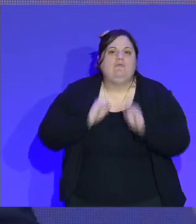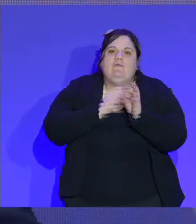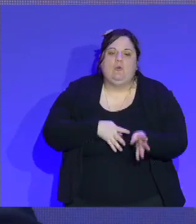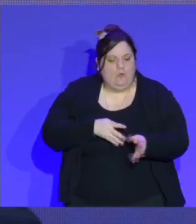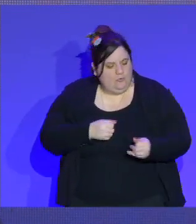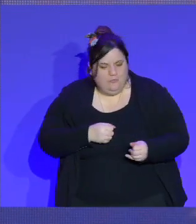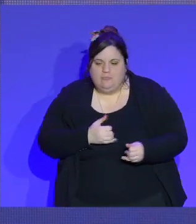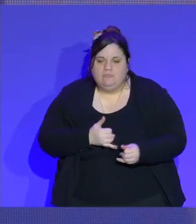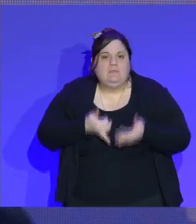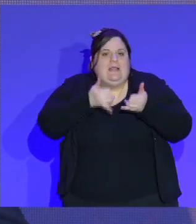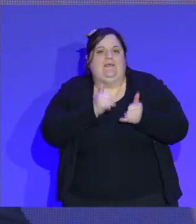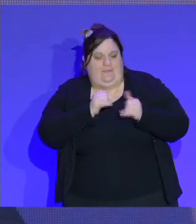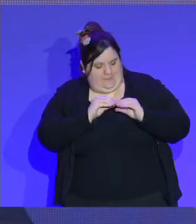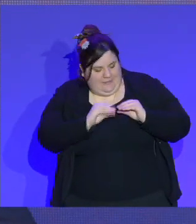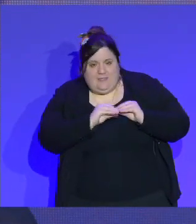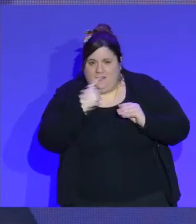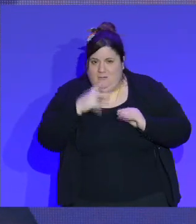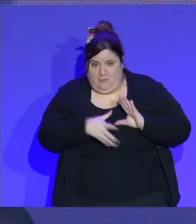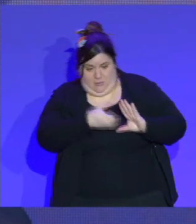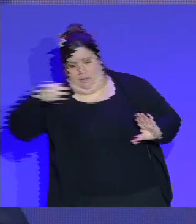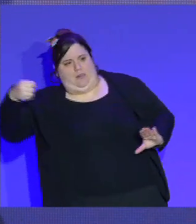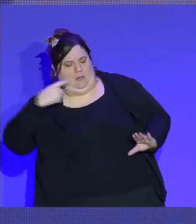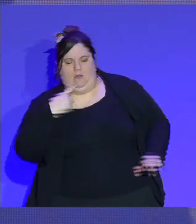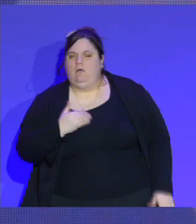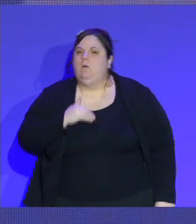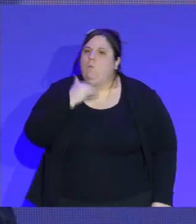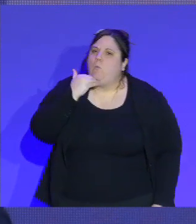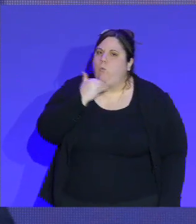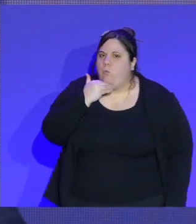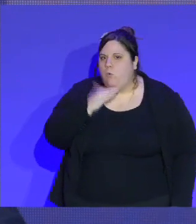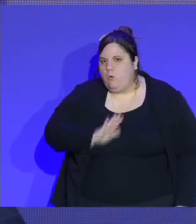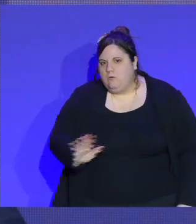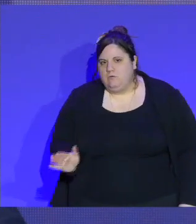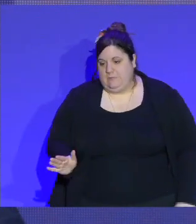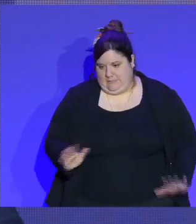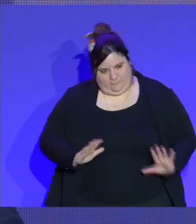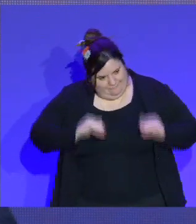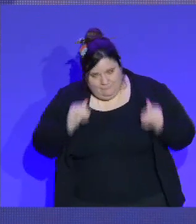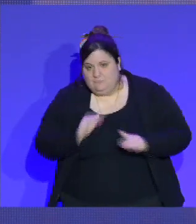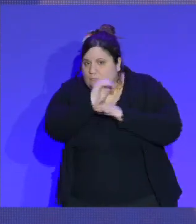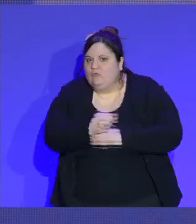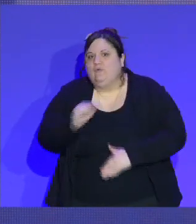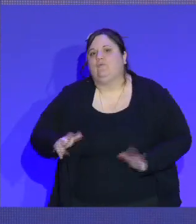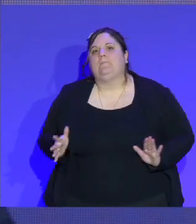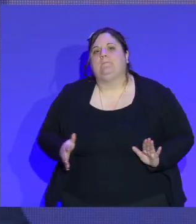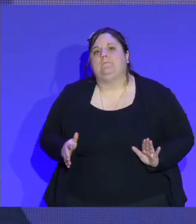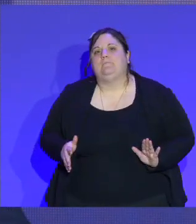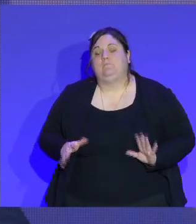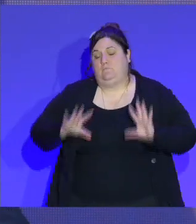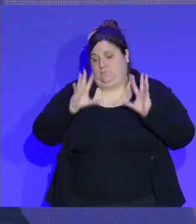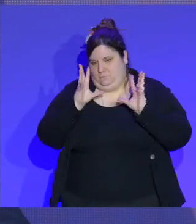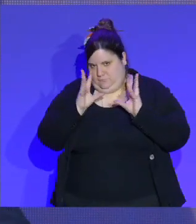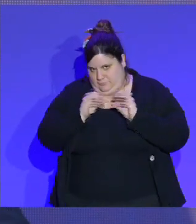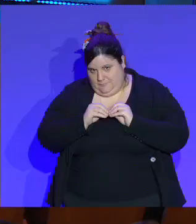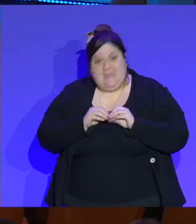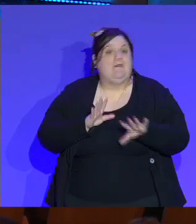le monde. Donc, encore une fois, plus sérieusement, favorisons ça. Et puis, de manière plus générale, si